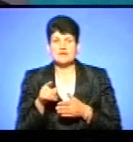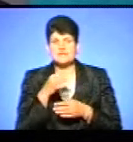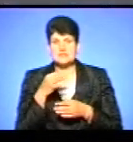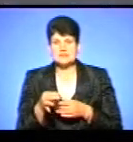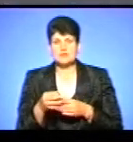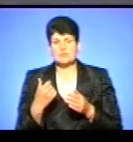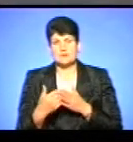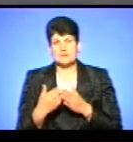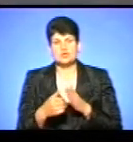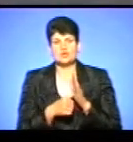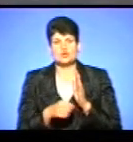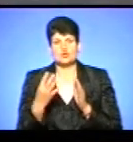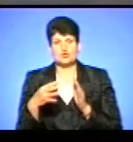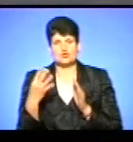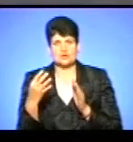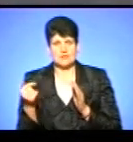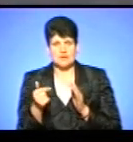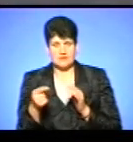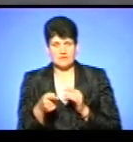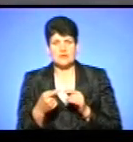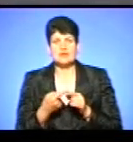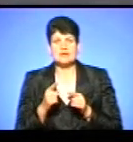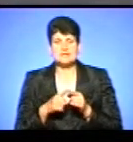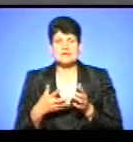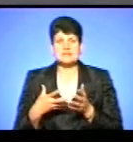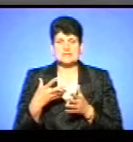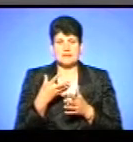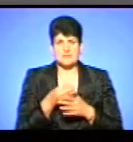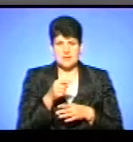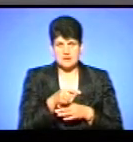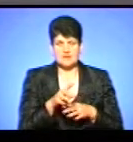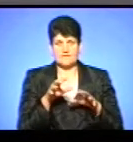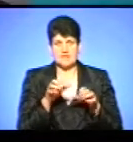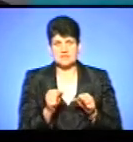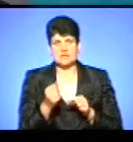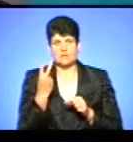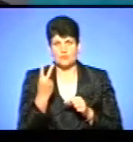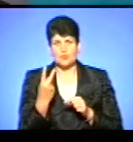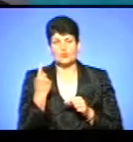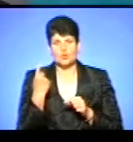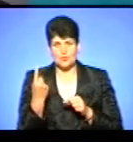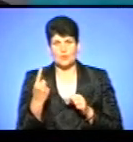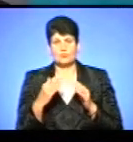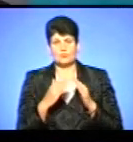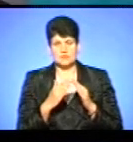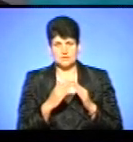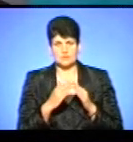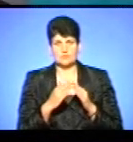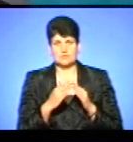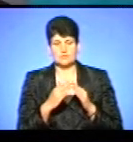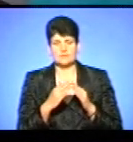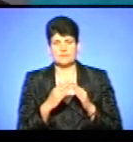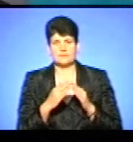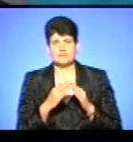що приблизно 644 гривні це орієнтовно заплатять власники двох будинків за те, одного, по